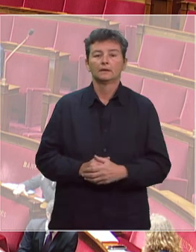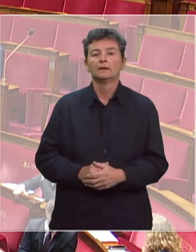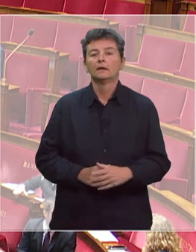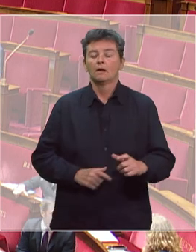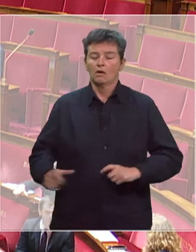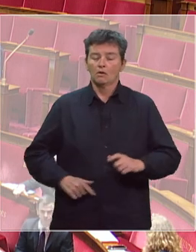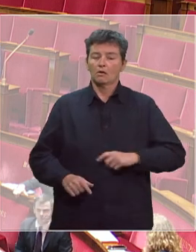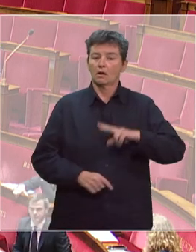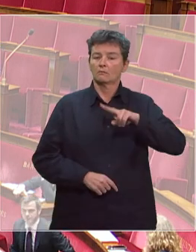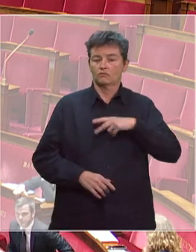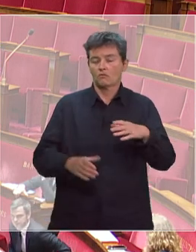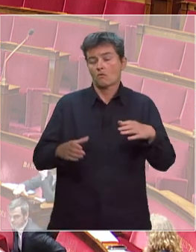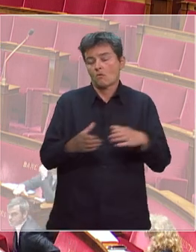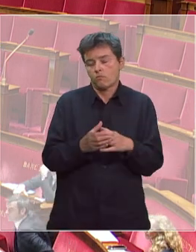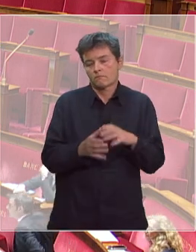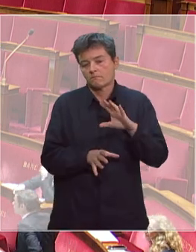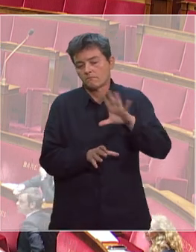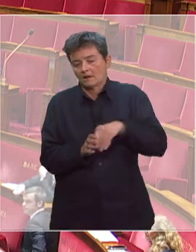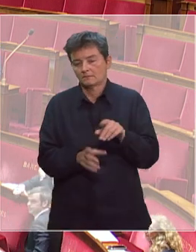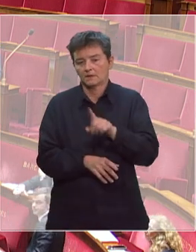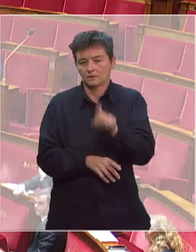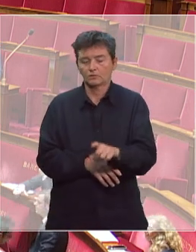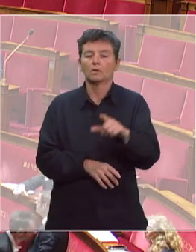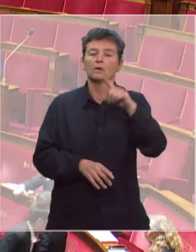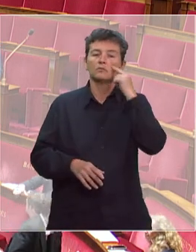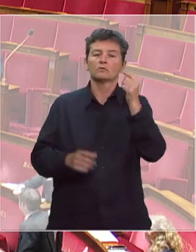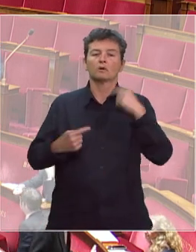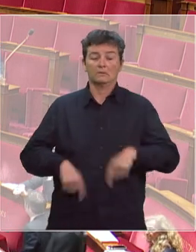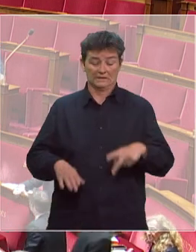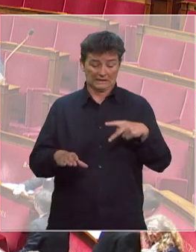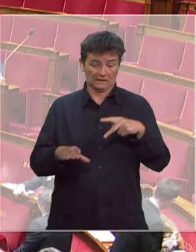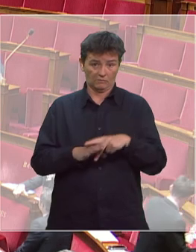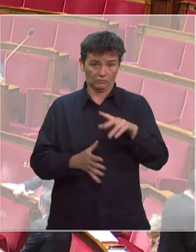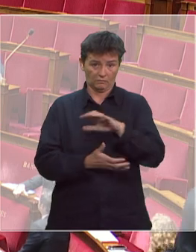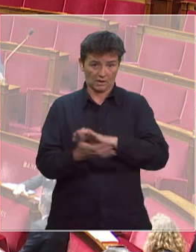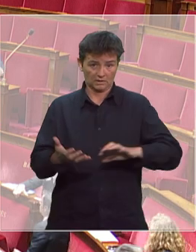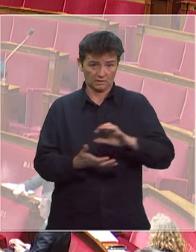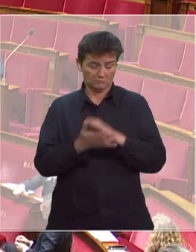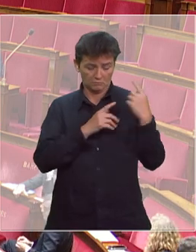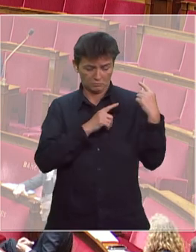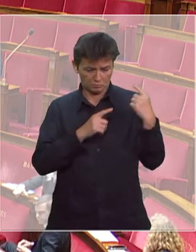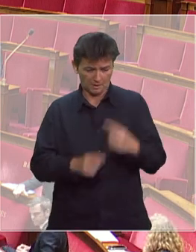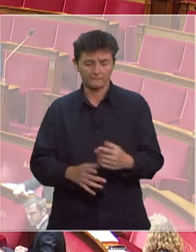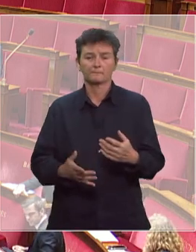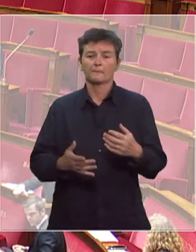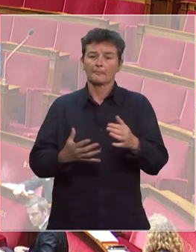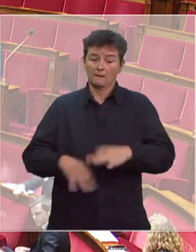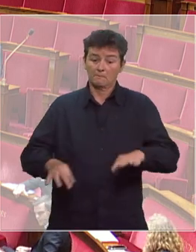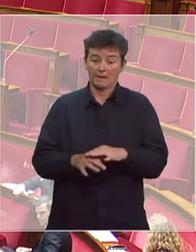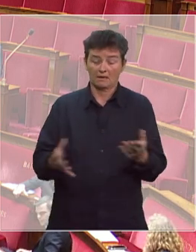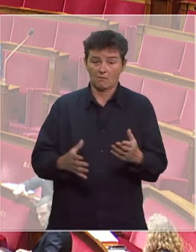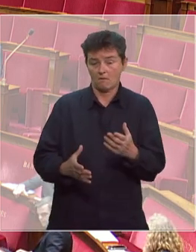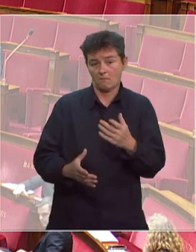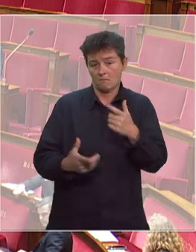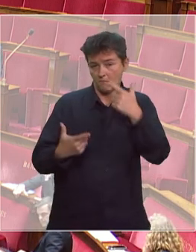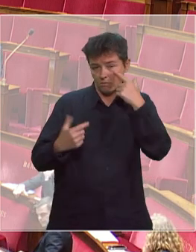mes collègues du groupe à cette question. Monsieur le Premier ministre, depuis le début de cette crise sanitaire, notre pays est confronté à une pénurie de masse